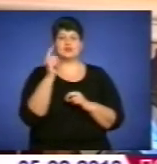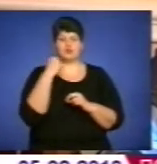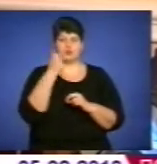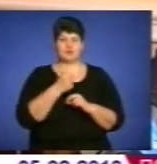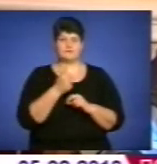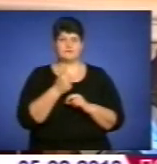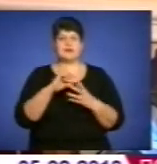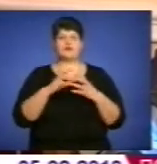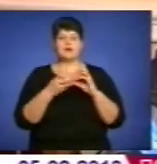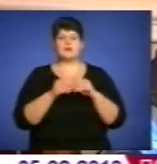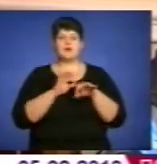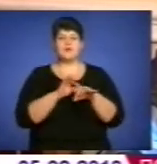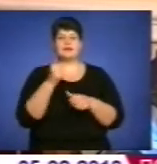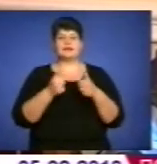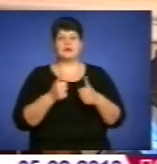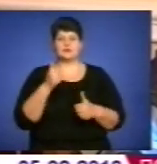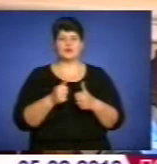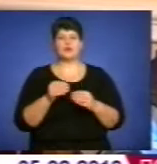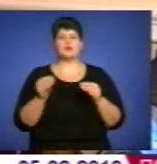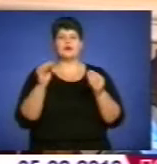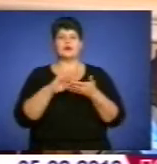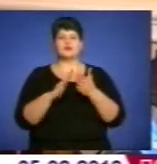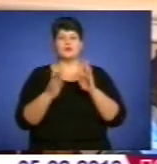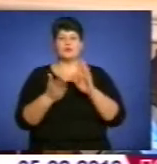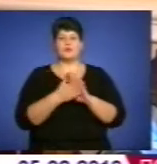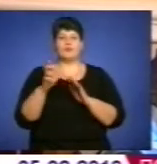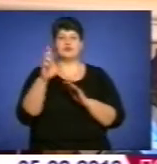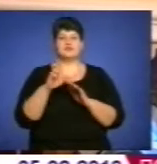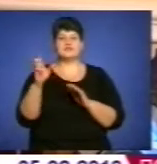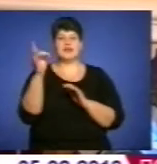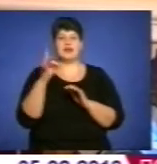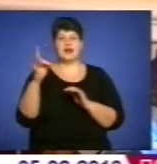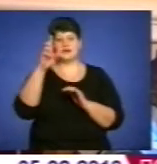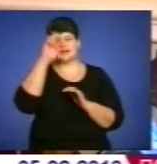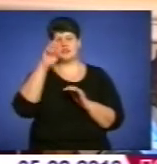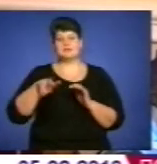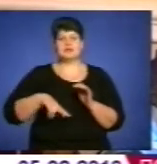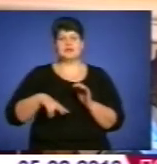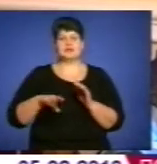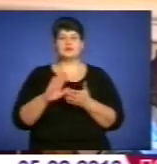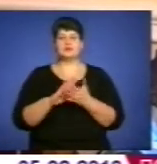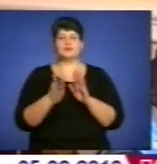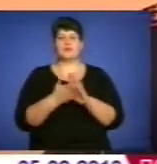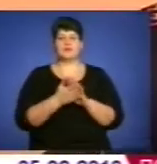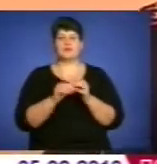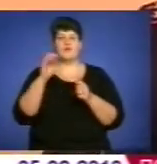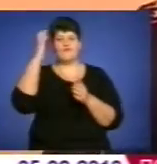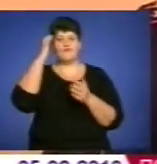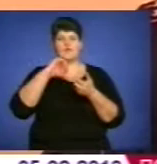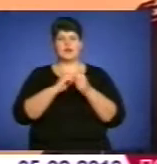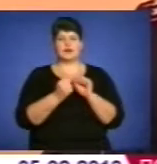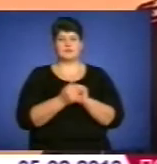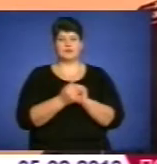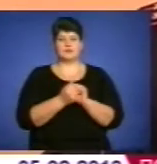за результатами проведенного тендеру, укладено з відділу освіти Борщівської райдержадміністрації договорів про закупівлю вугілля кам'яного. Це заклади